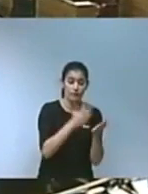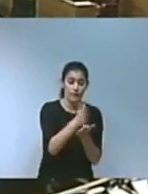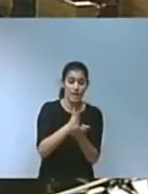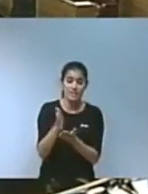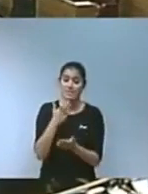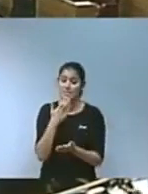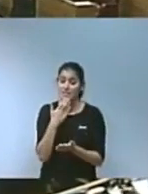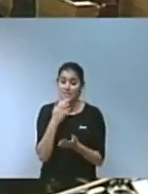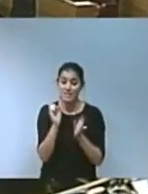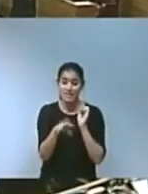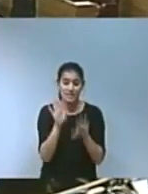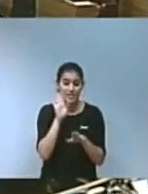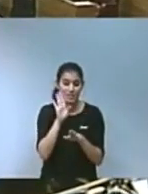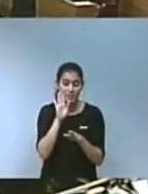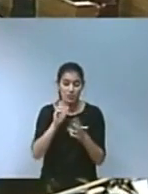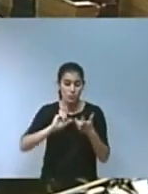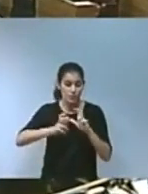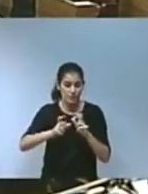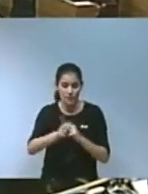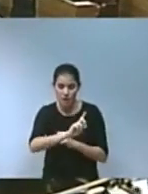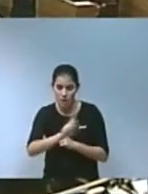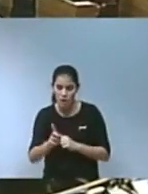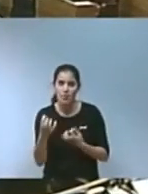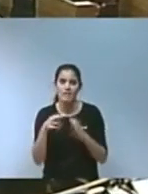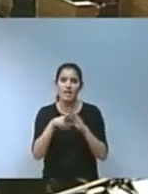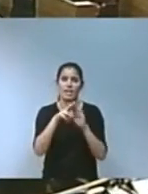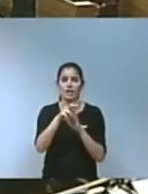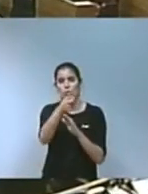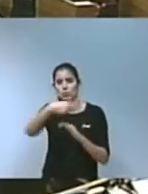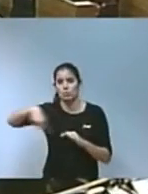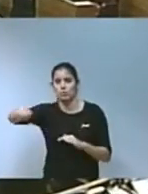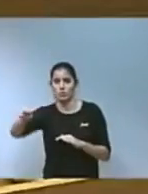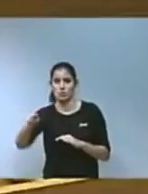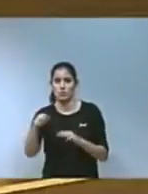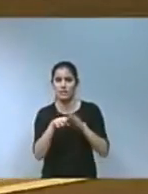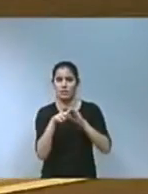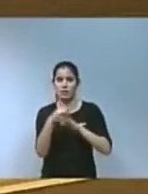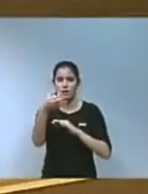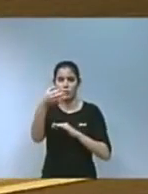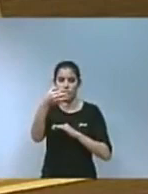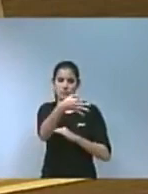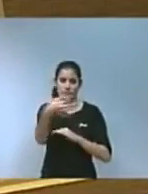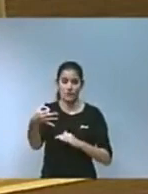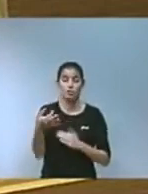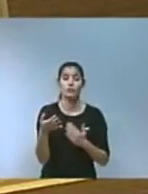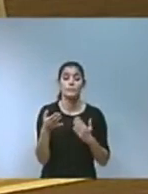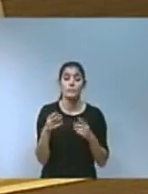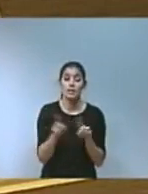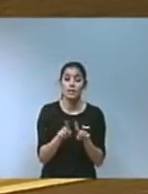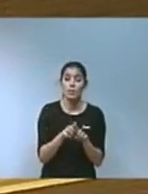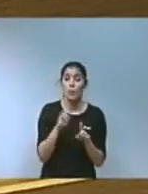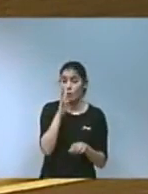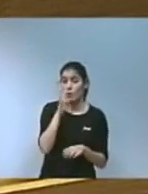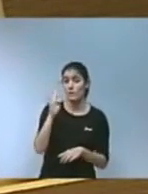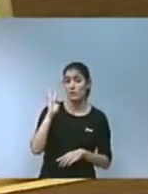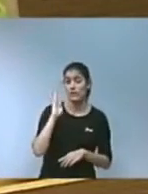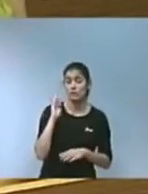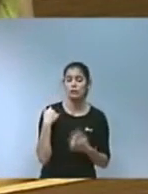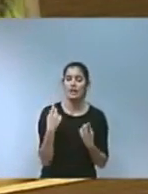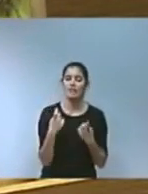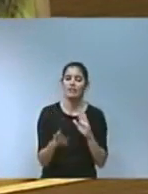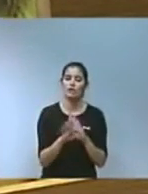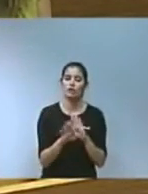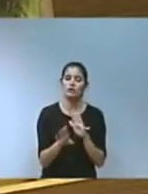siguin considerats com a recursos i gestionats de la forma adequada. Al igual que la legislatura passada cal continuar sent